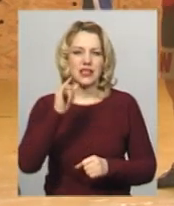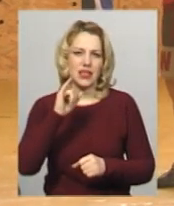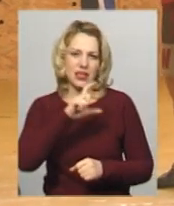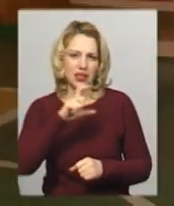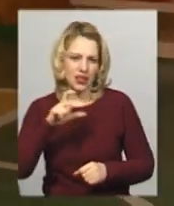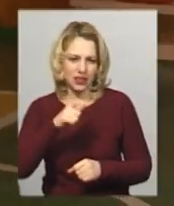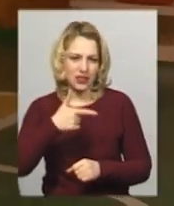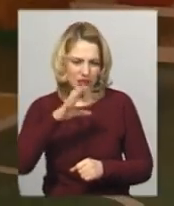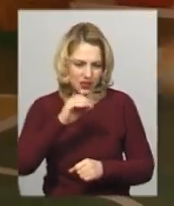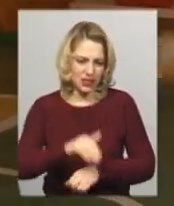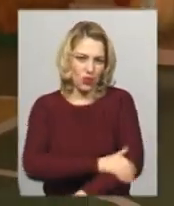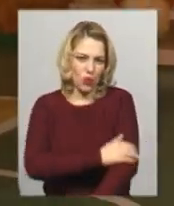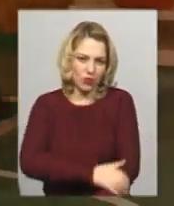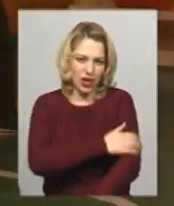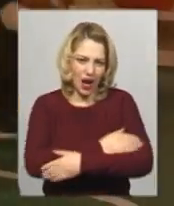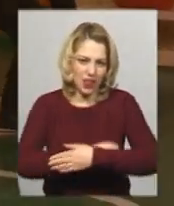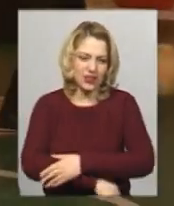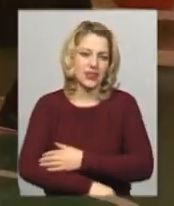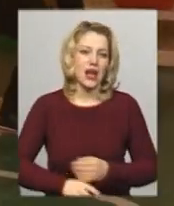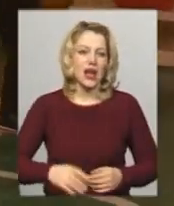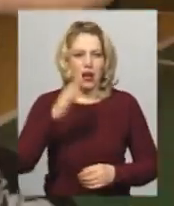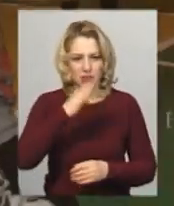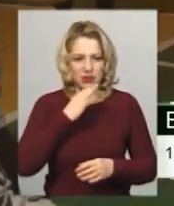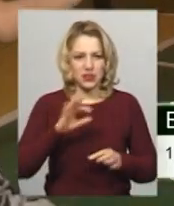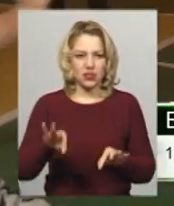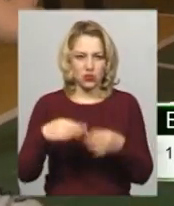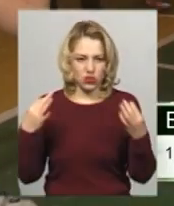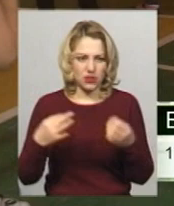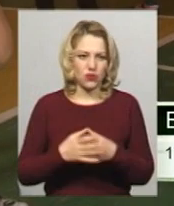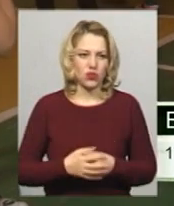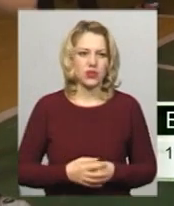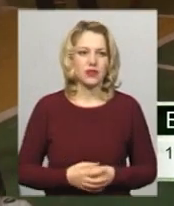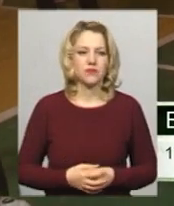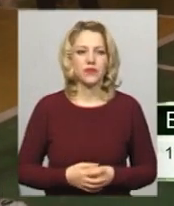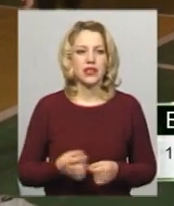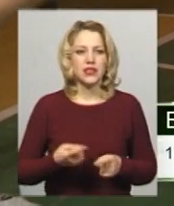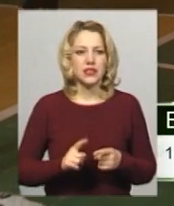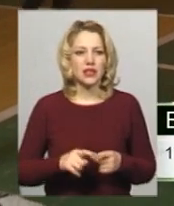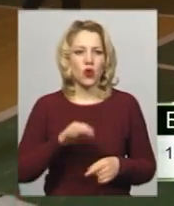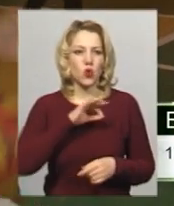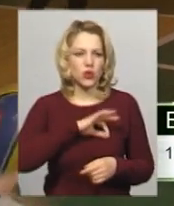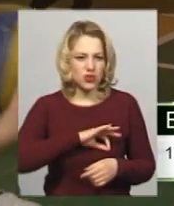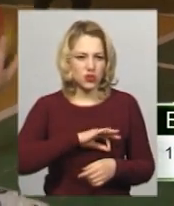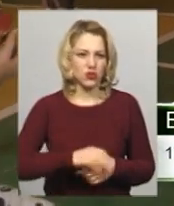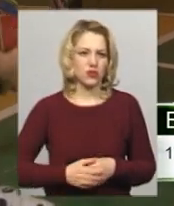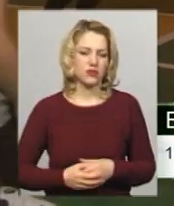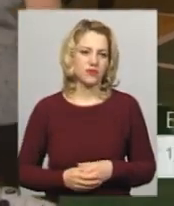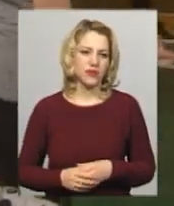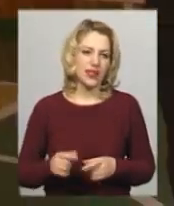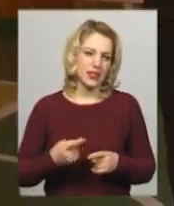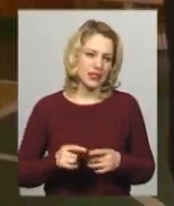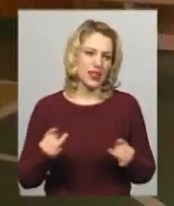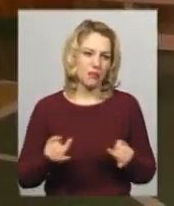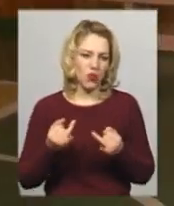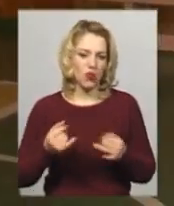Качук. Додає, батьки її ідею підтримали та одразу дали дозвіл. Мені подобається, бо це корисно, це прикольно,